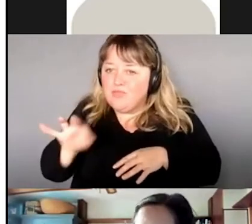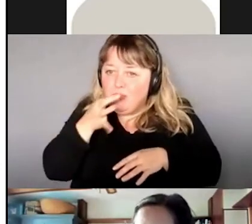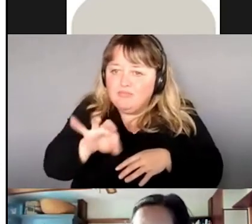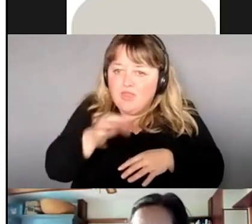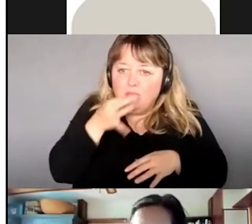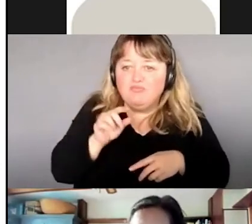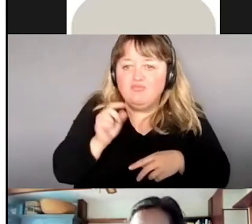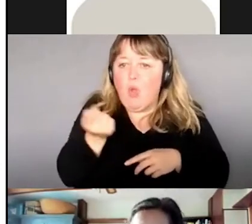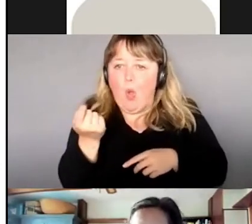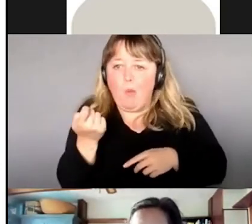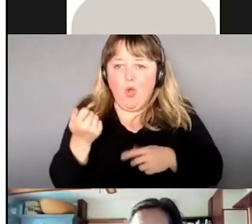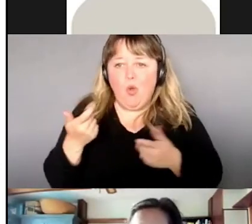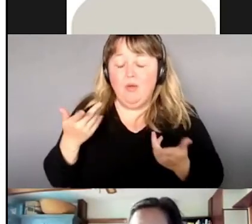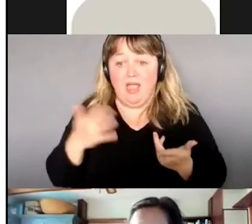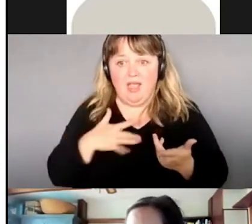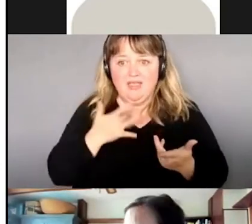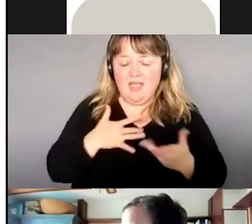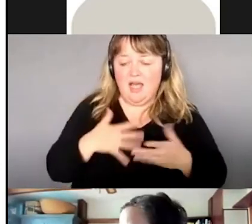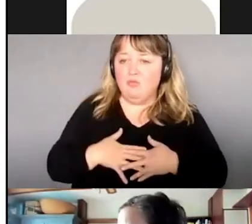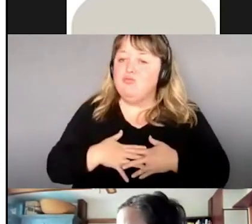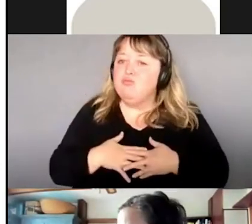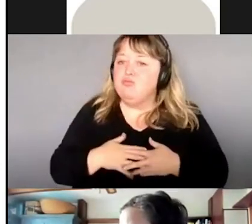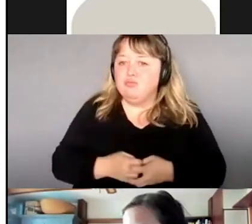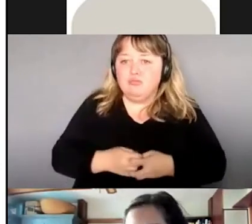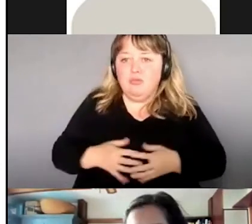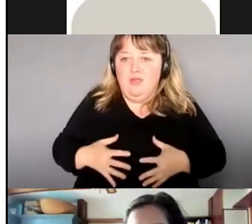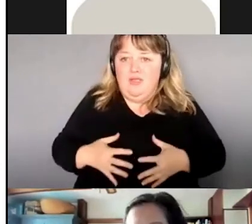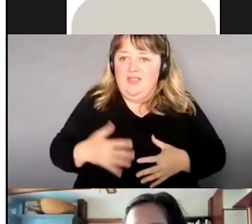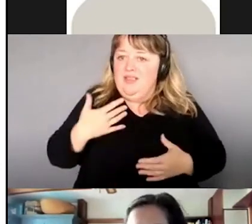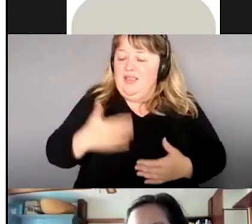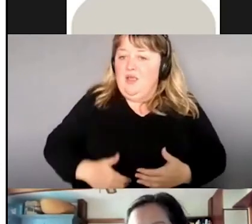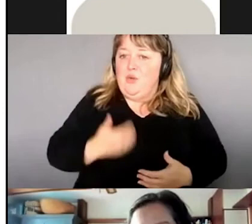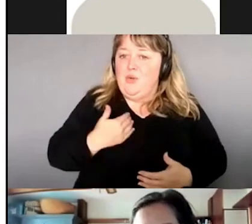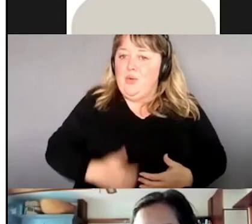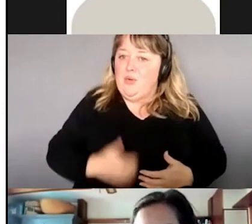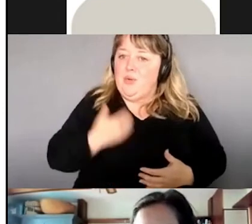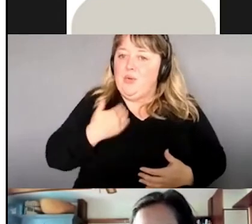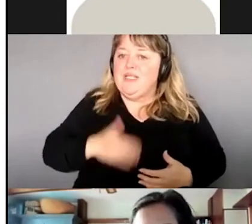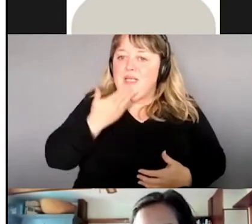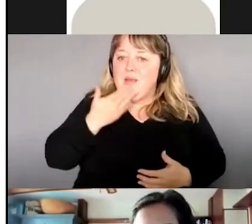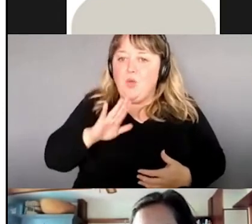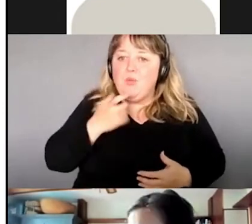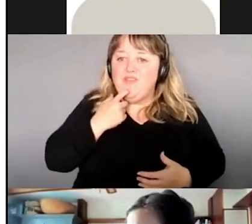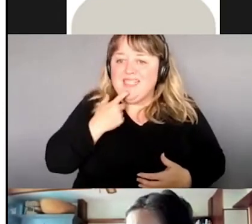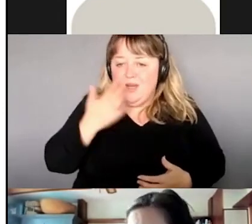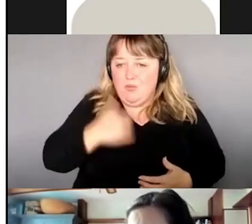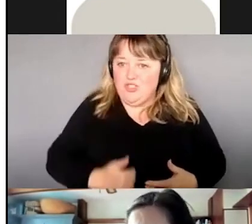puis je sens déjà que ça libère puis ça ouvre la digestion.